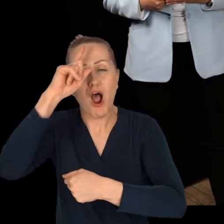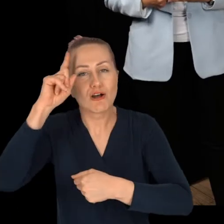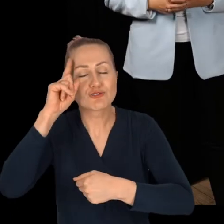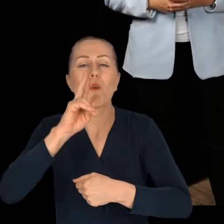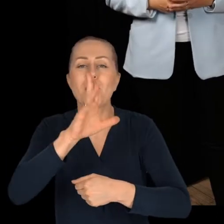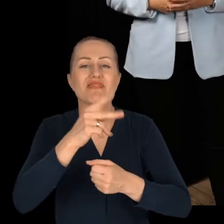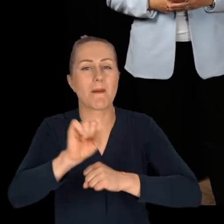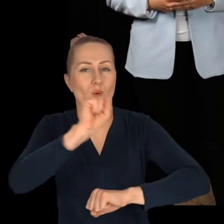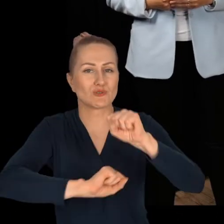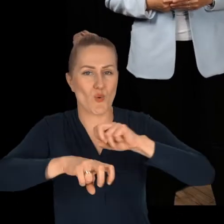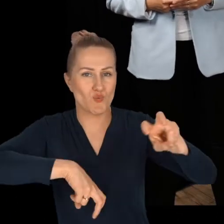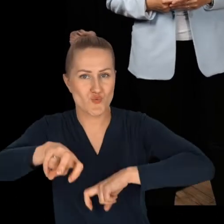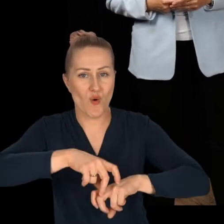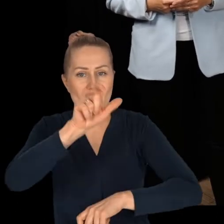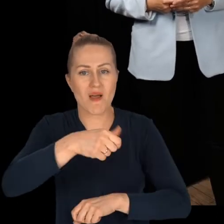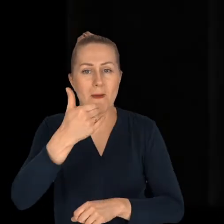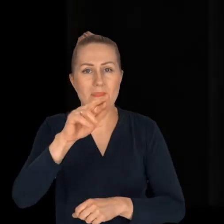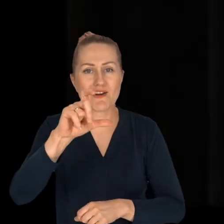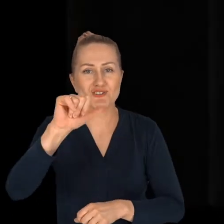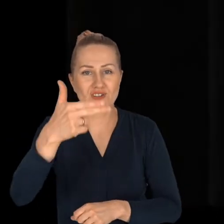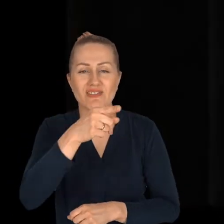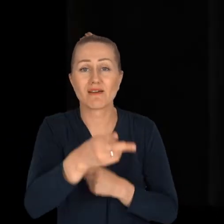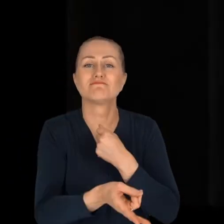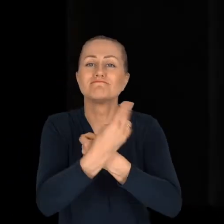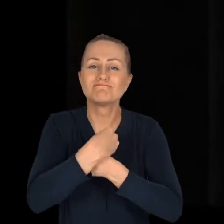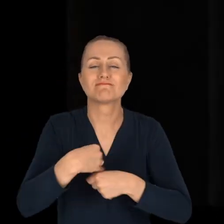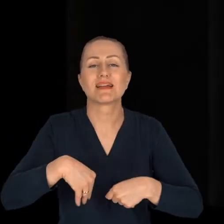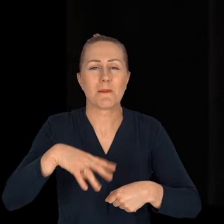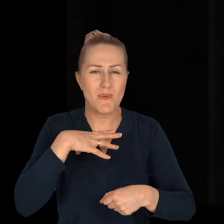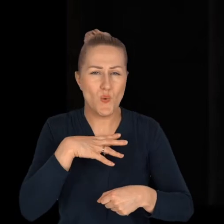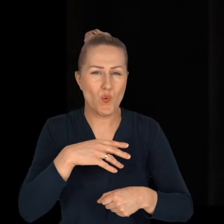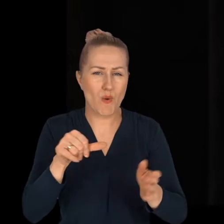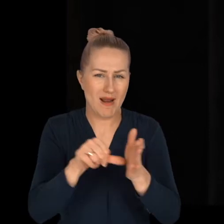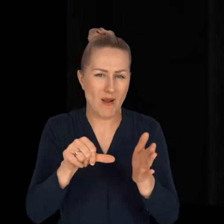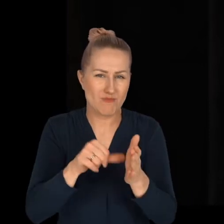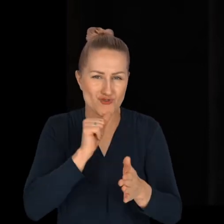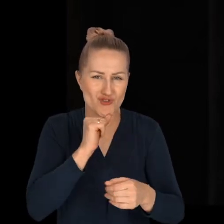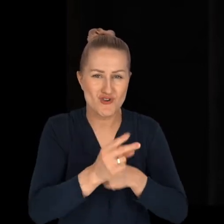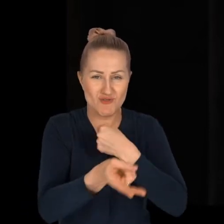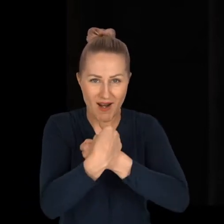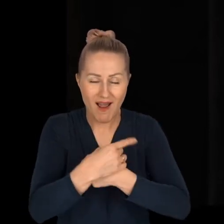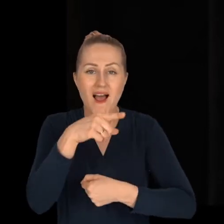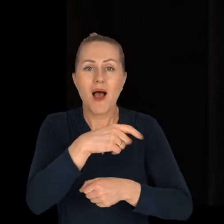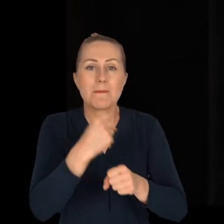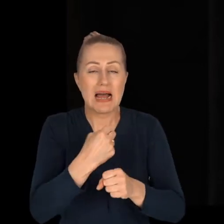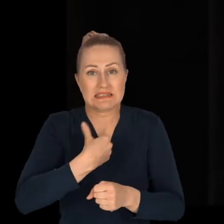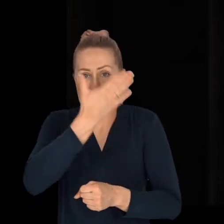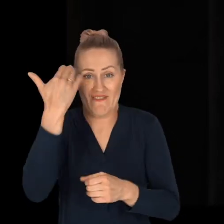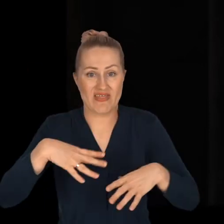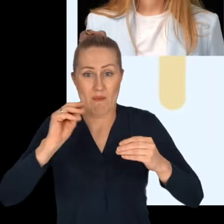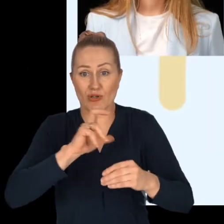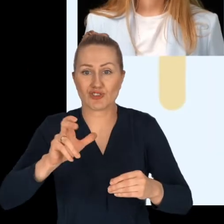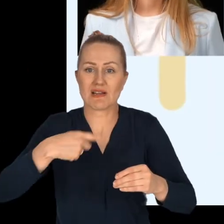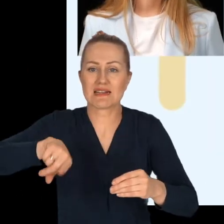niepełnosprawnością ruchową. Marcin jest osobą, która przyszła do nas na rekrutację i początkowo też nie wiedzieliśmy, czy nasze hale